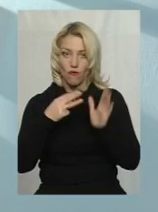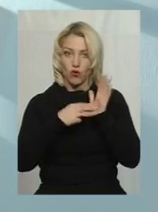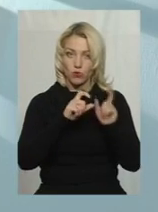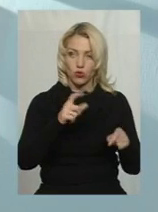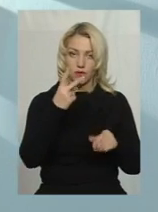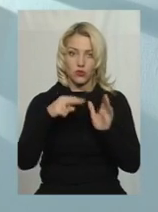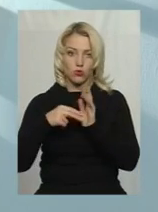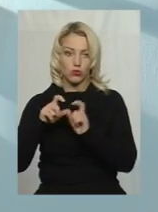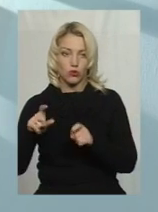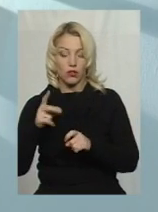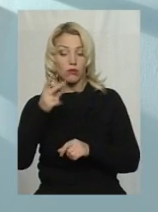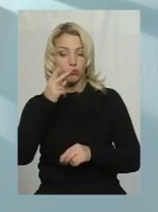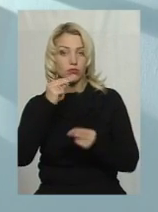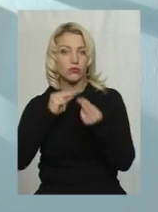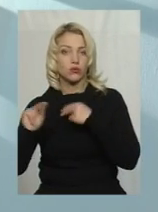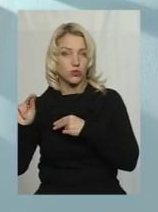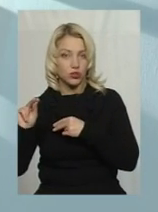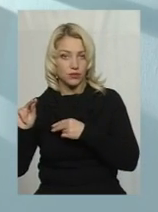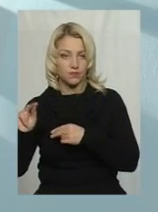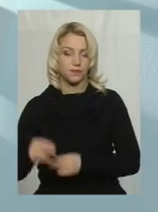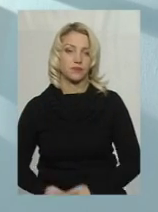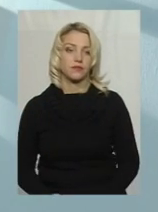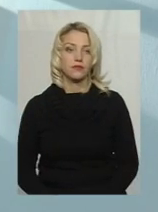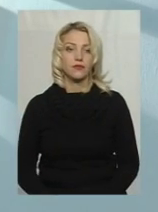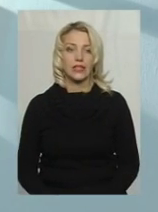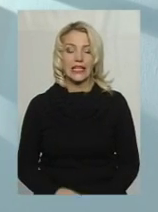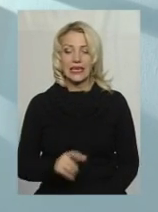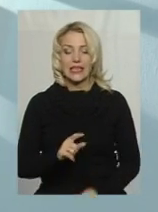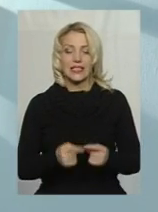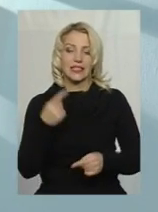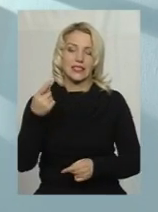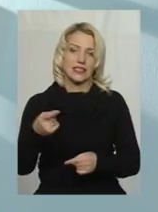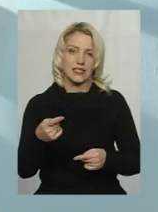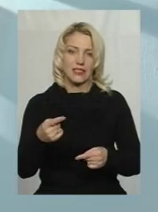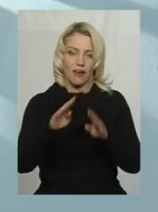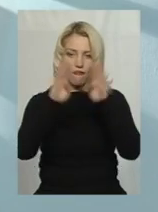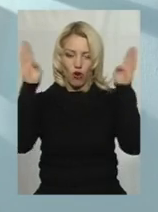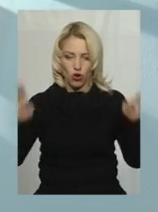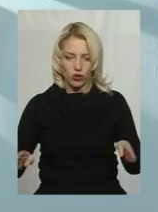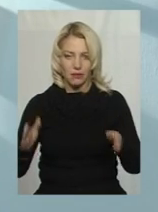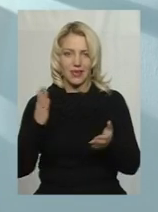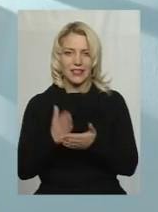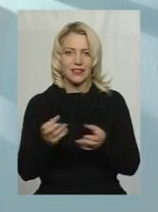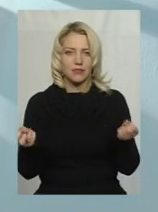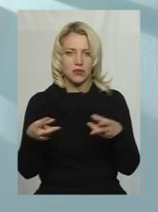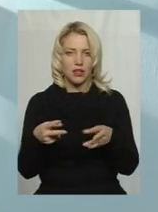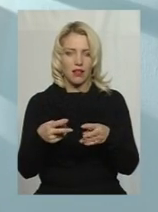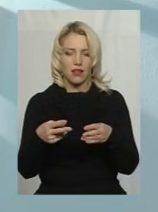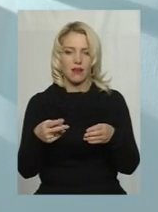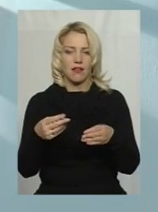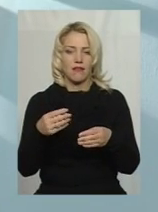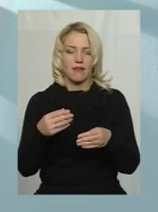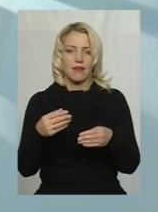-й школі, що вона показує себе значно краще. І за воротами ще ставиться гасяща сітка, яка, якби, втримує цей м'яч.